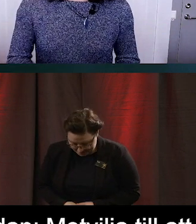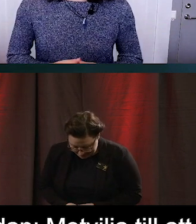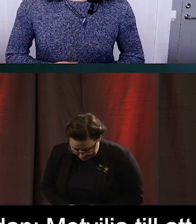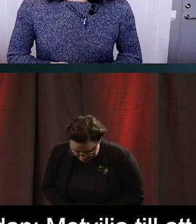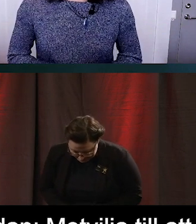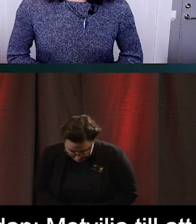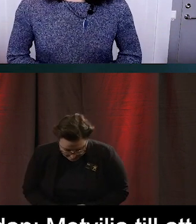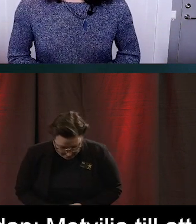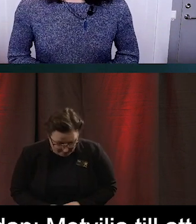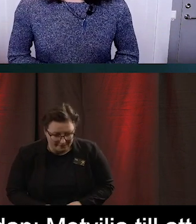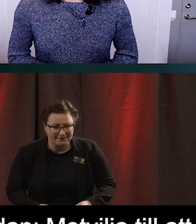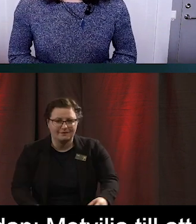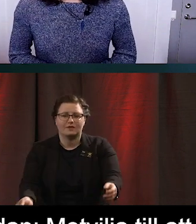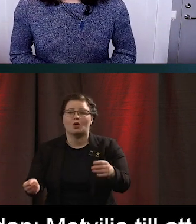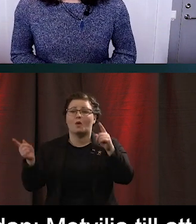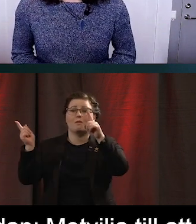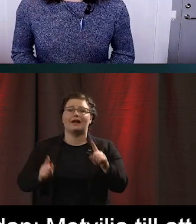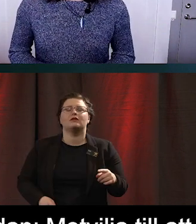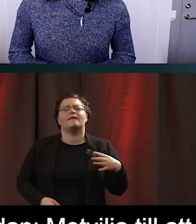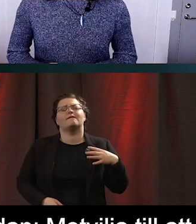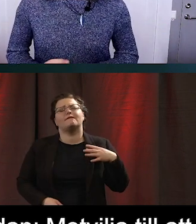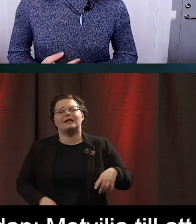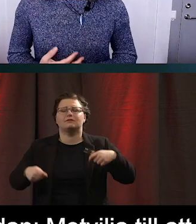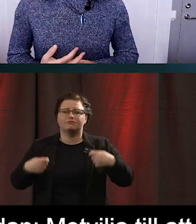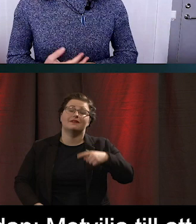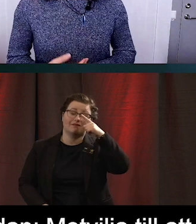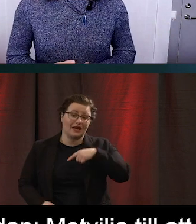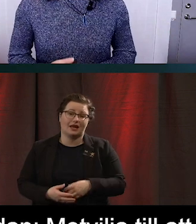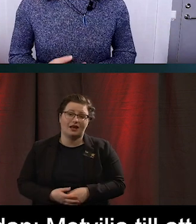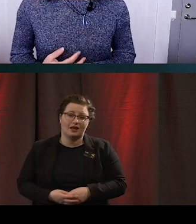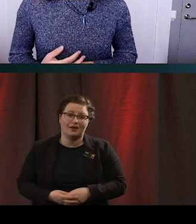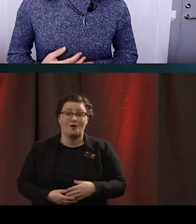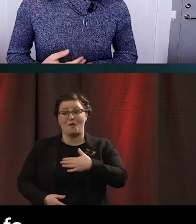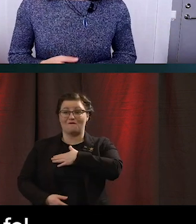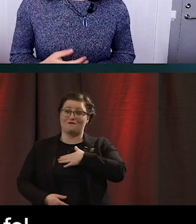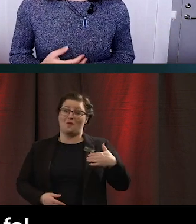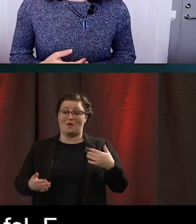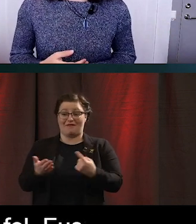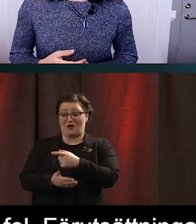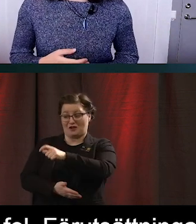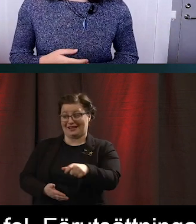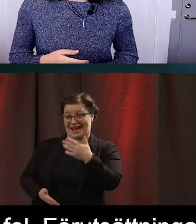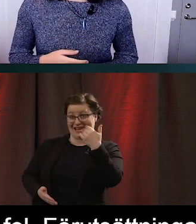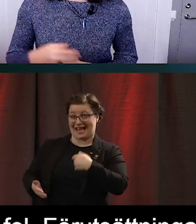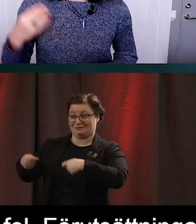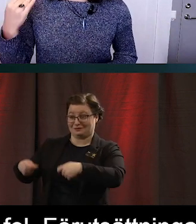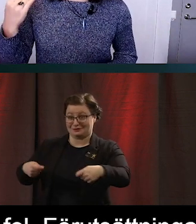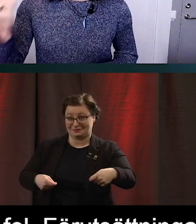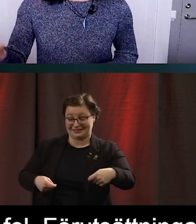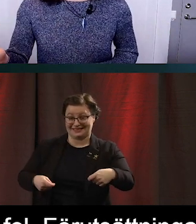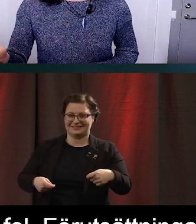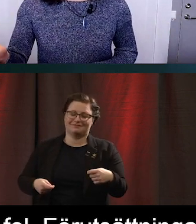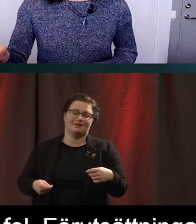Och folk är ju väldigt rädda för att göra fel. Och våra förutsättningar för att göra fel varierar ganska mycket med hur